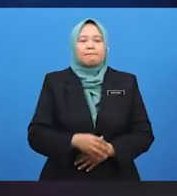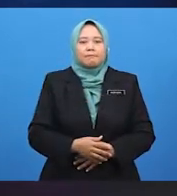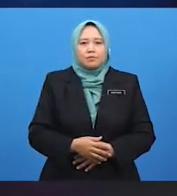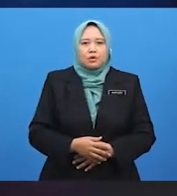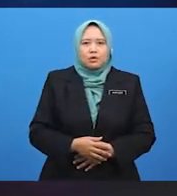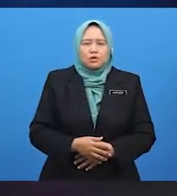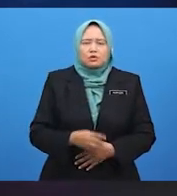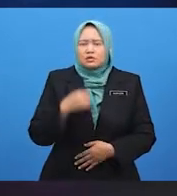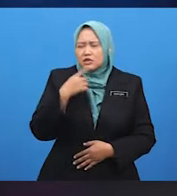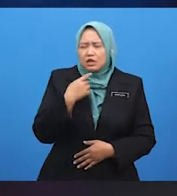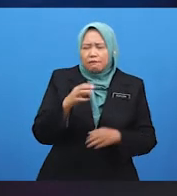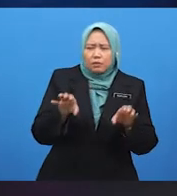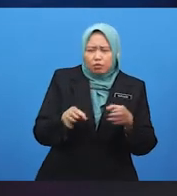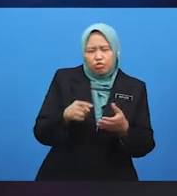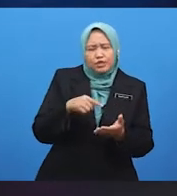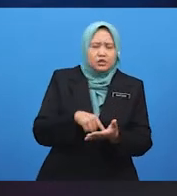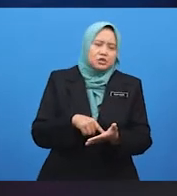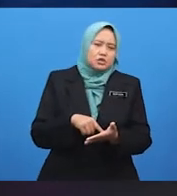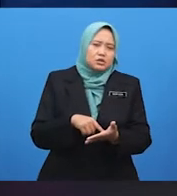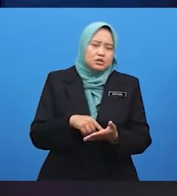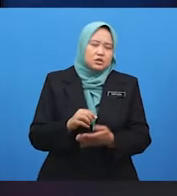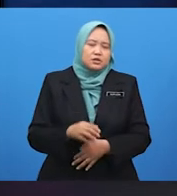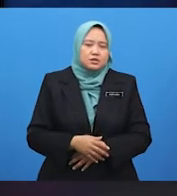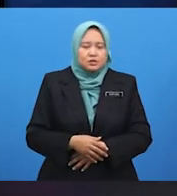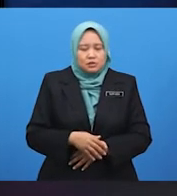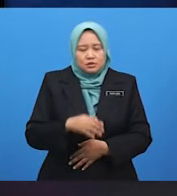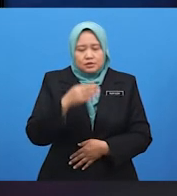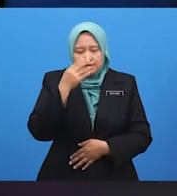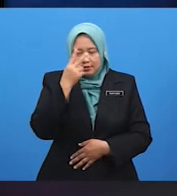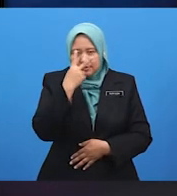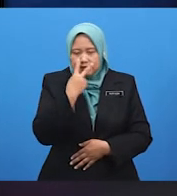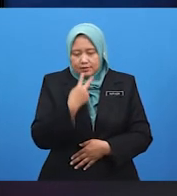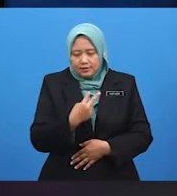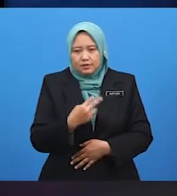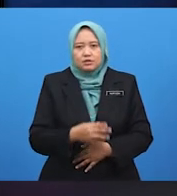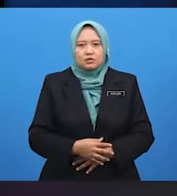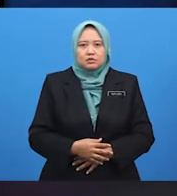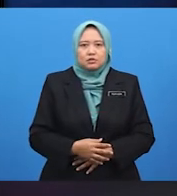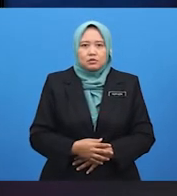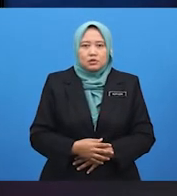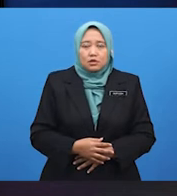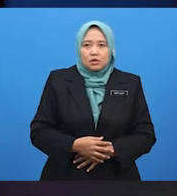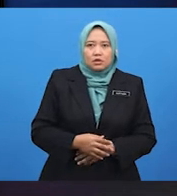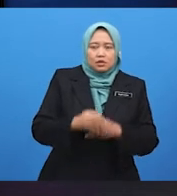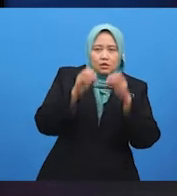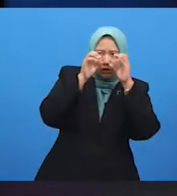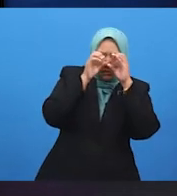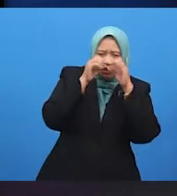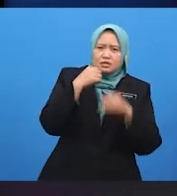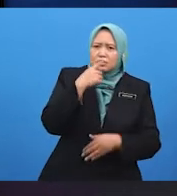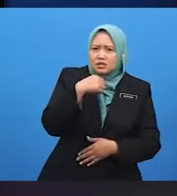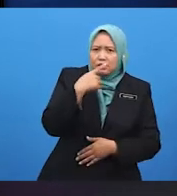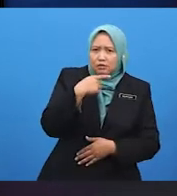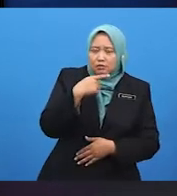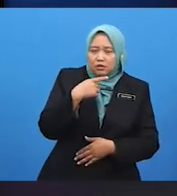tidak mempedulikan orang lain? Sedihnya. Eh, siapa itu? Alicia? Hah? Dia membuang